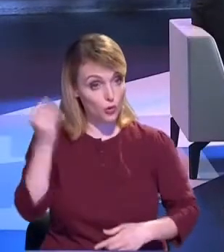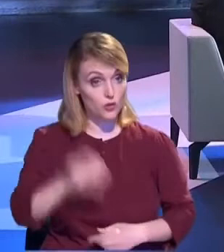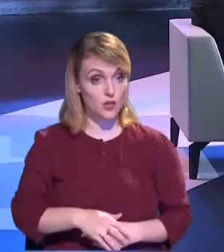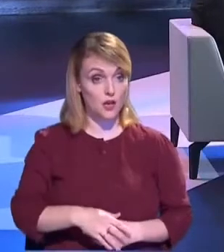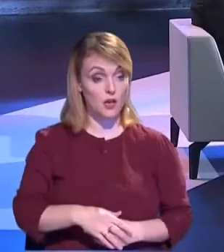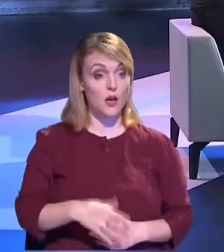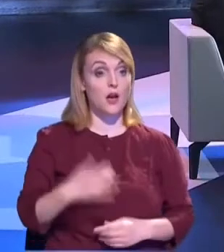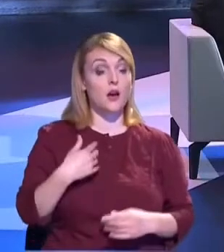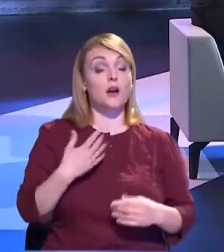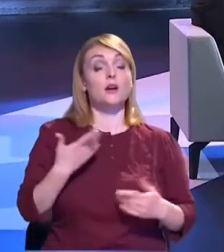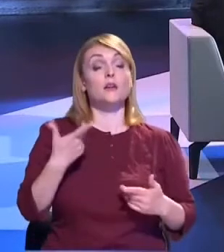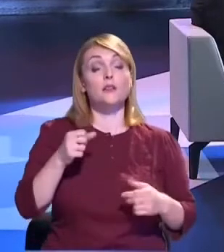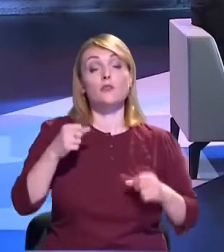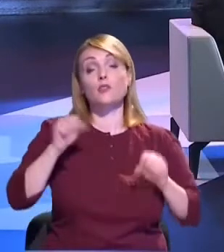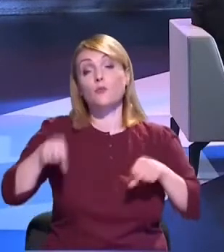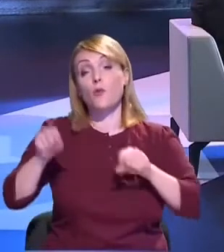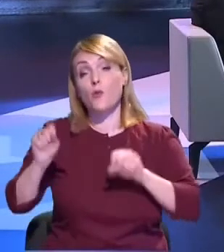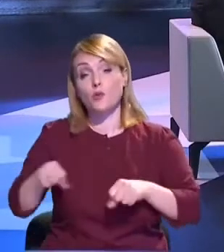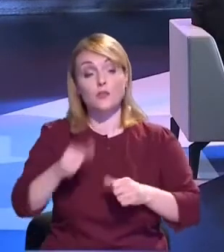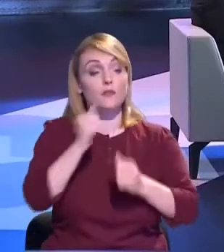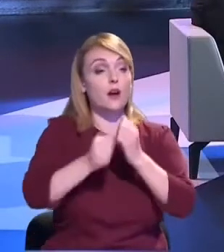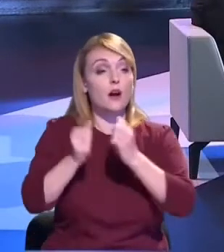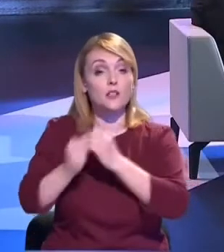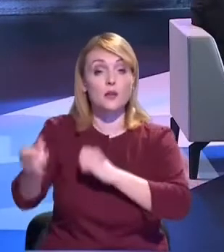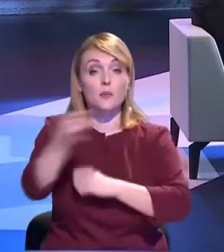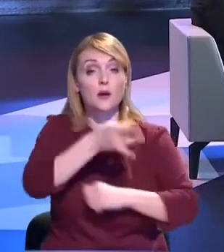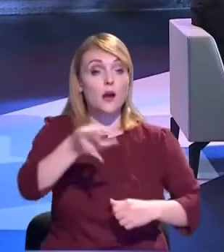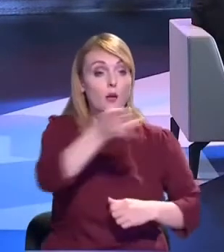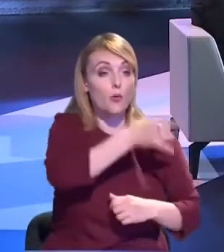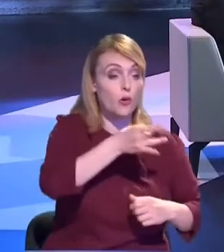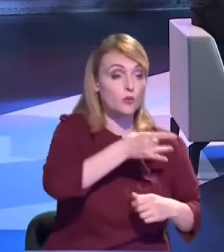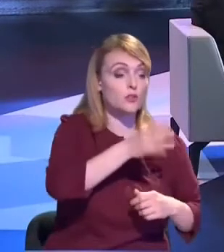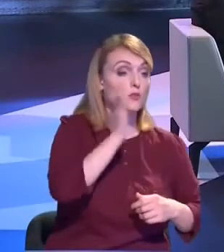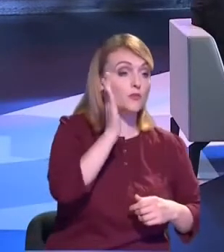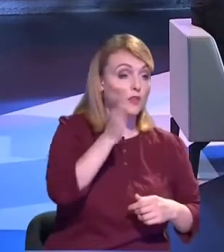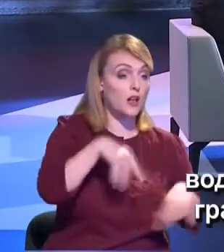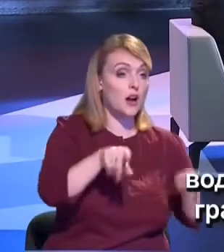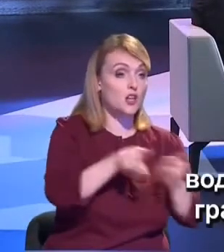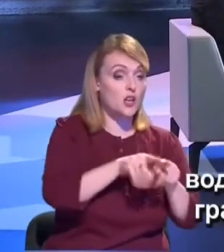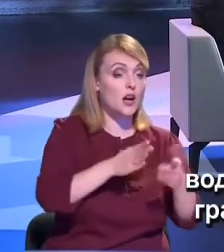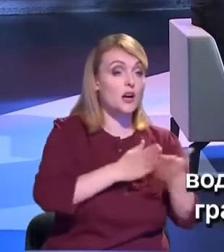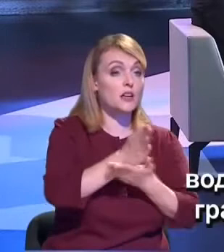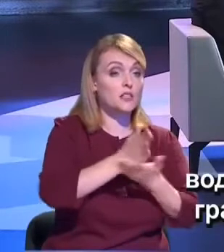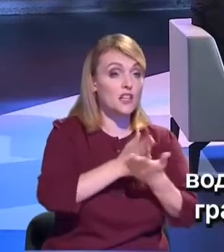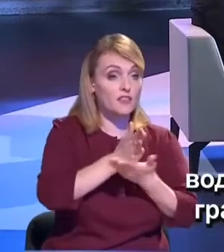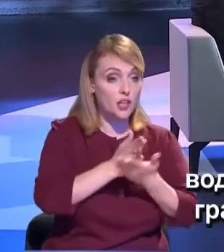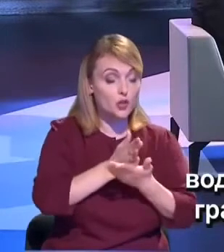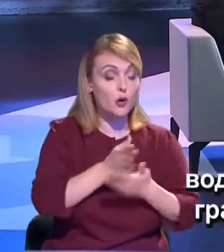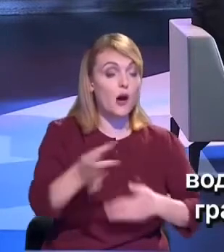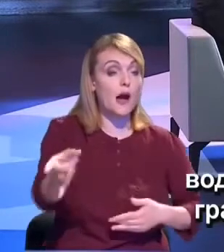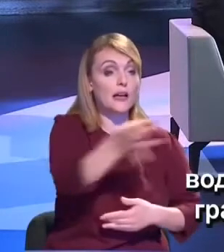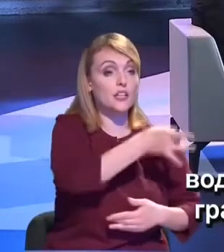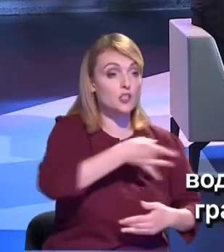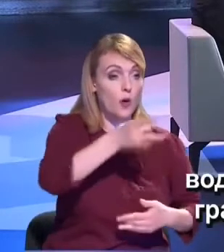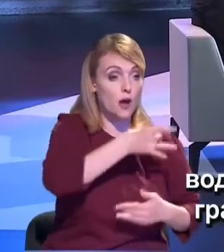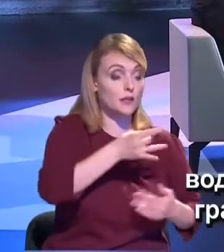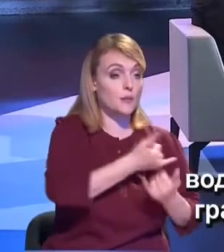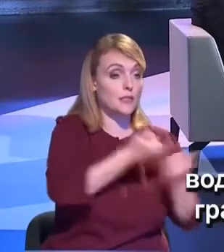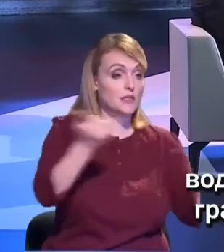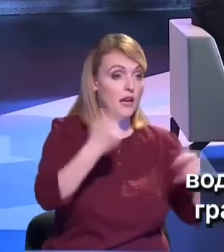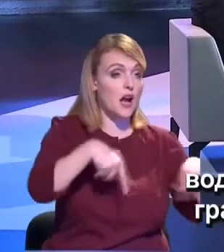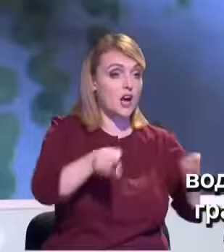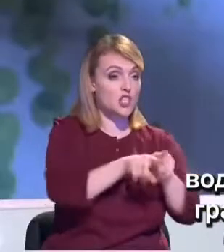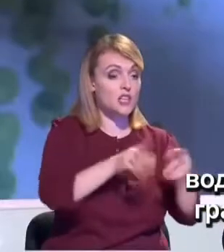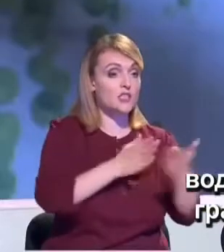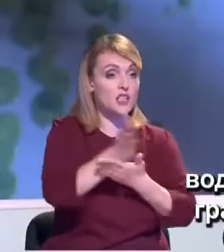posibil în fiecare, cel puțin în fiecare raion, să fie un serviciu regional de prestare a serviciilor și